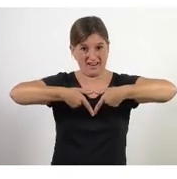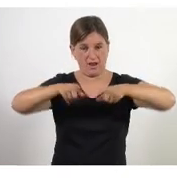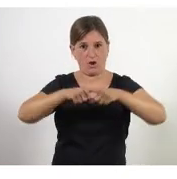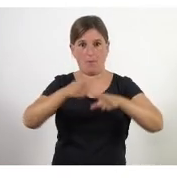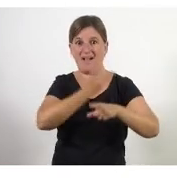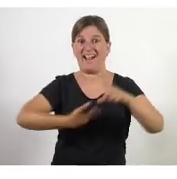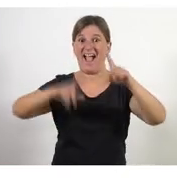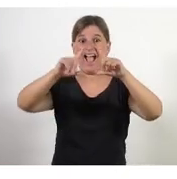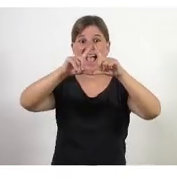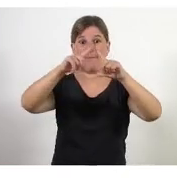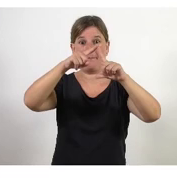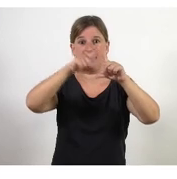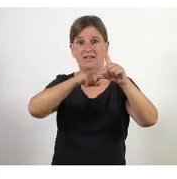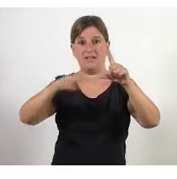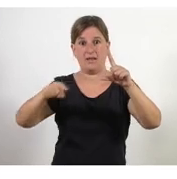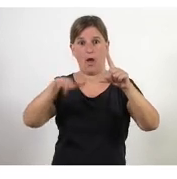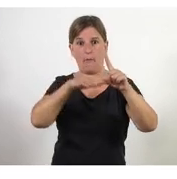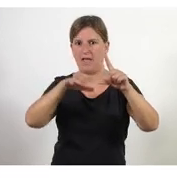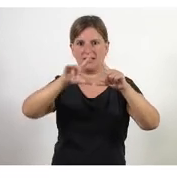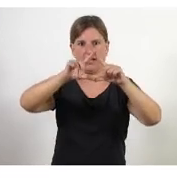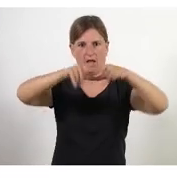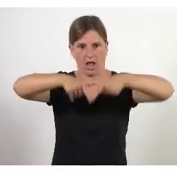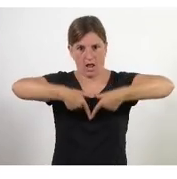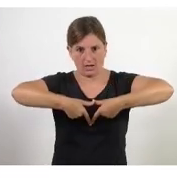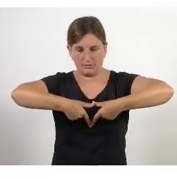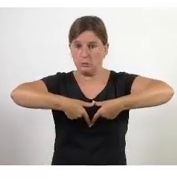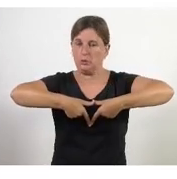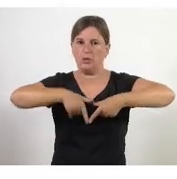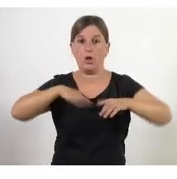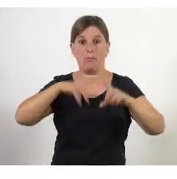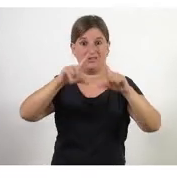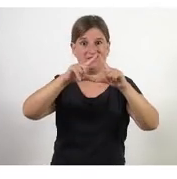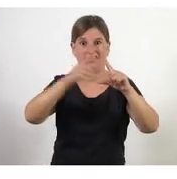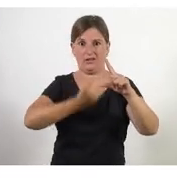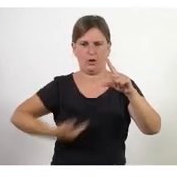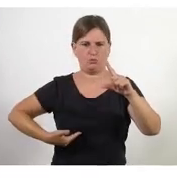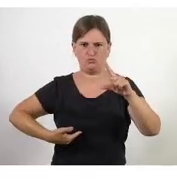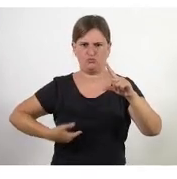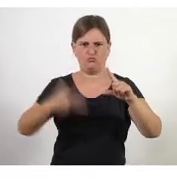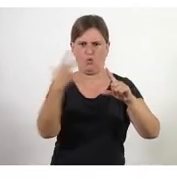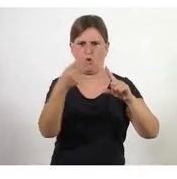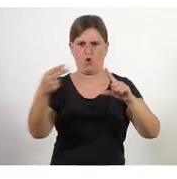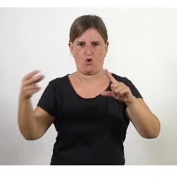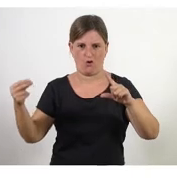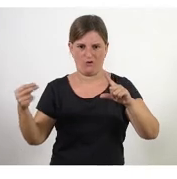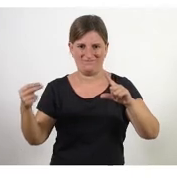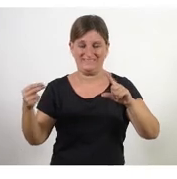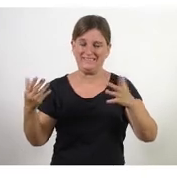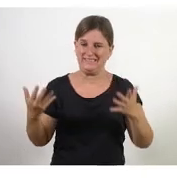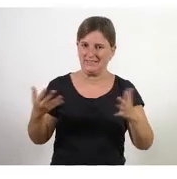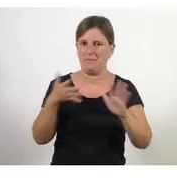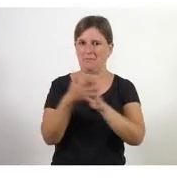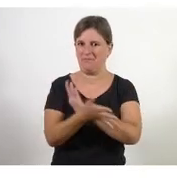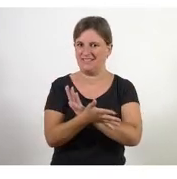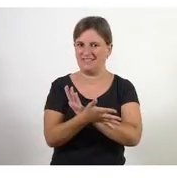resistències internes per part de la gent que està a part de dalt de la piràmide vale amb la qual jo sempre